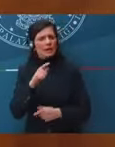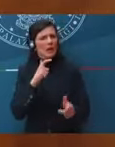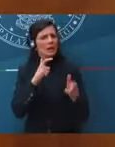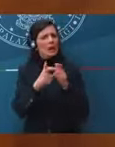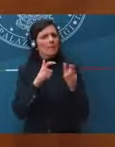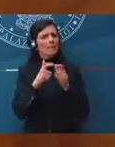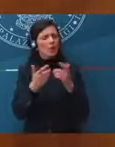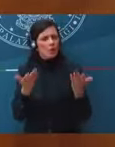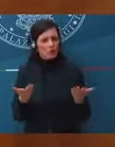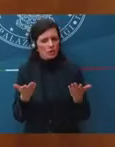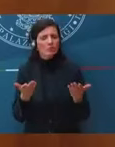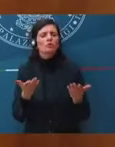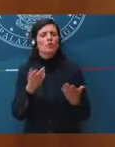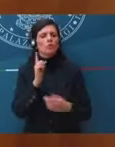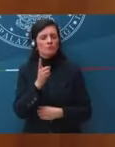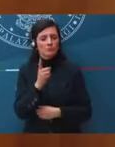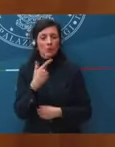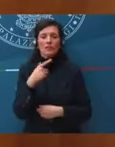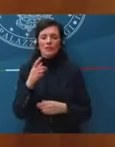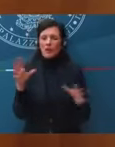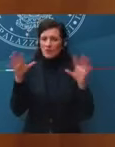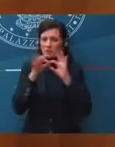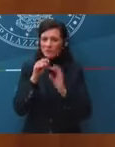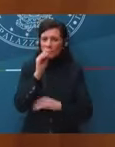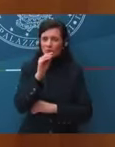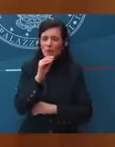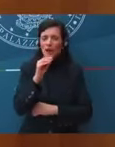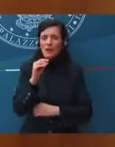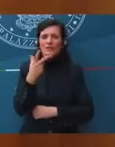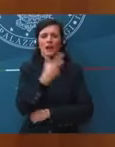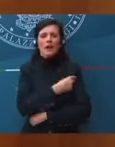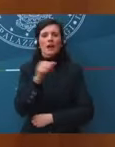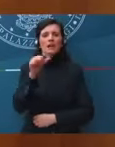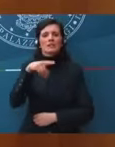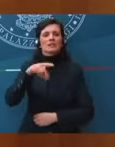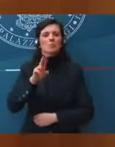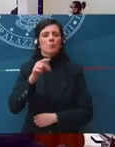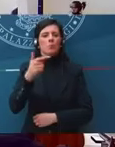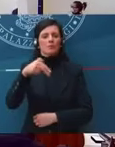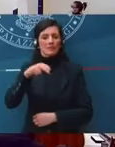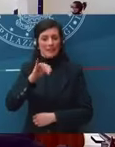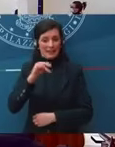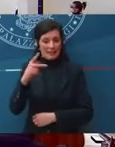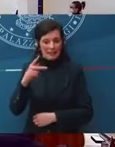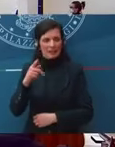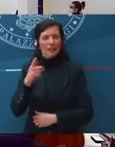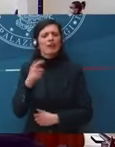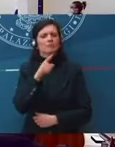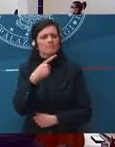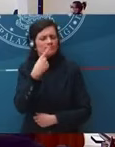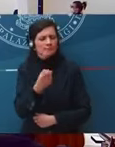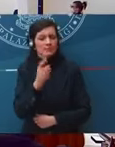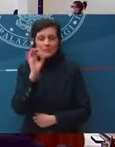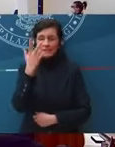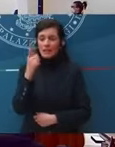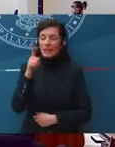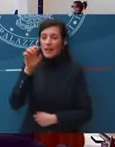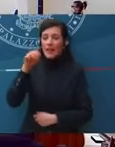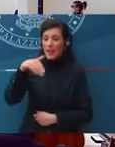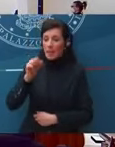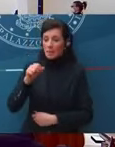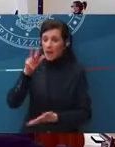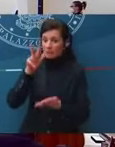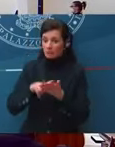la domanda del collega dello Sputnik, volevo precisare, ma lei dice che se l'operazione dell'EMA non arriverà nei